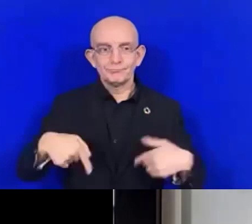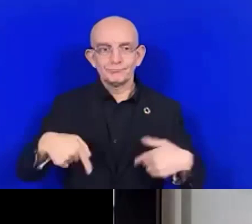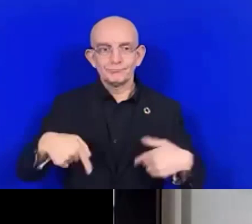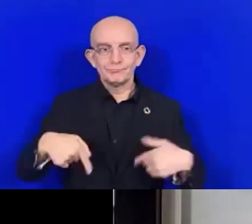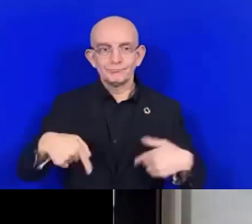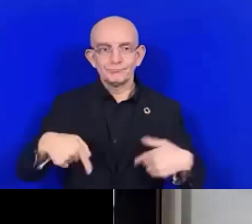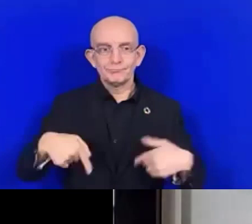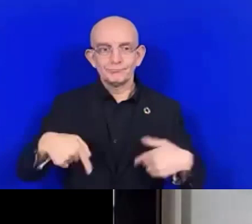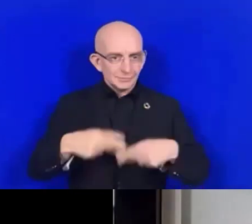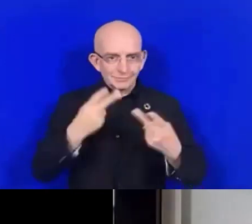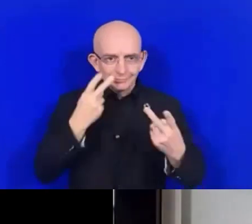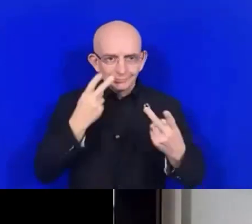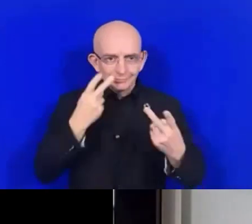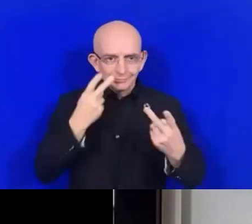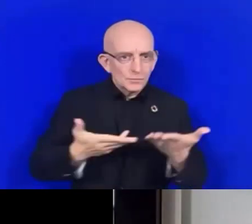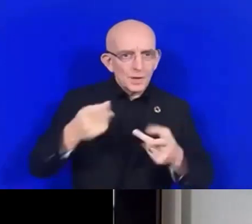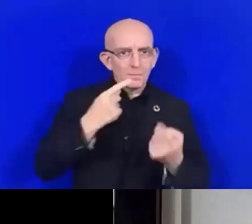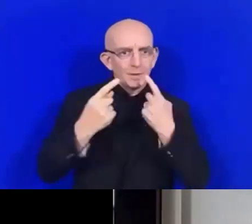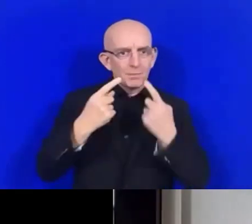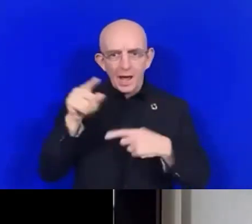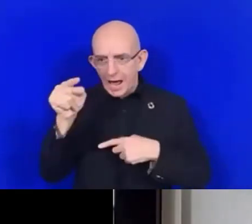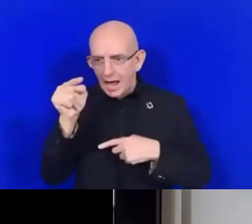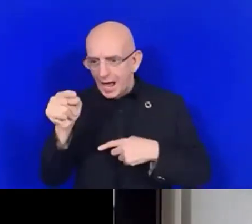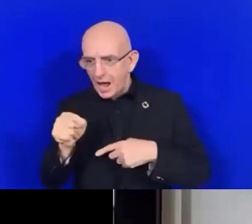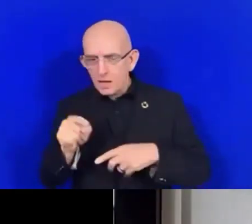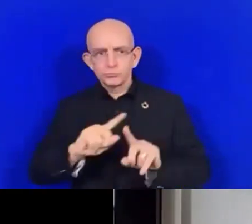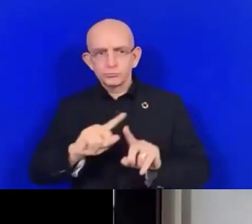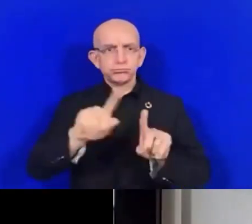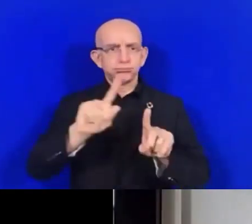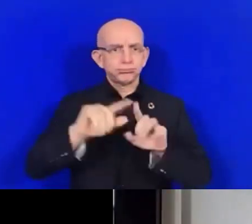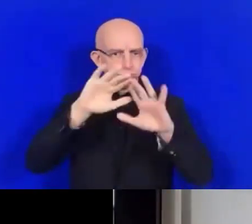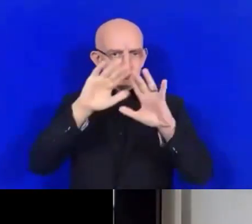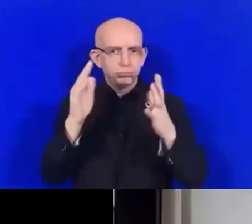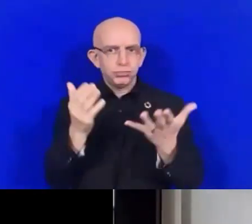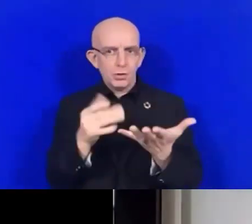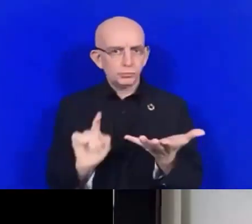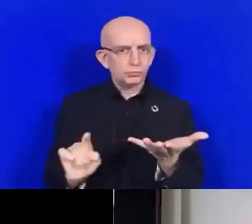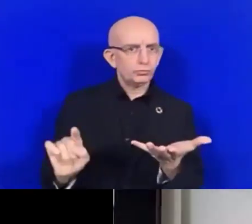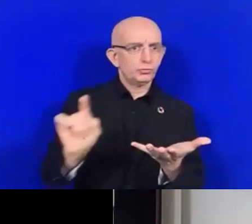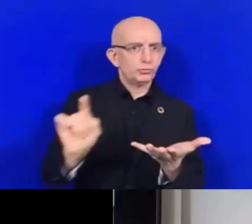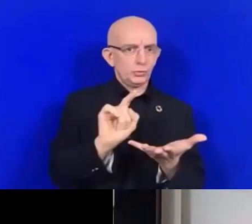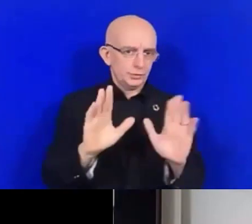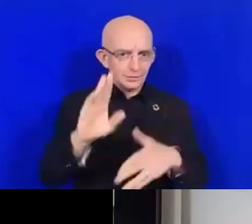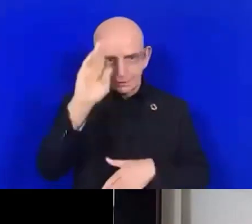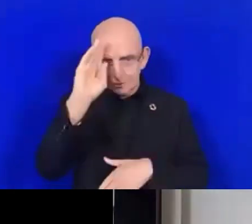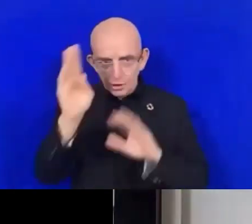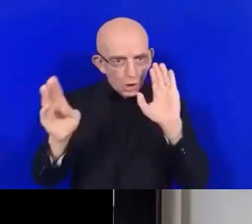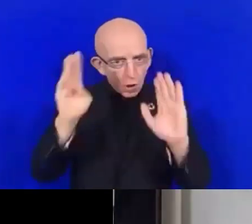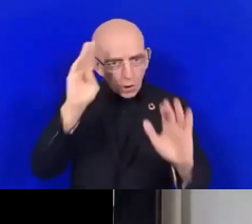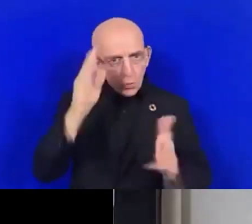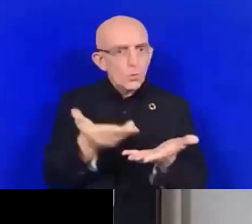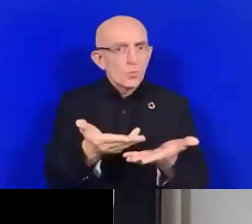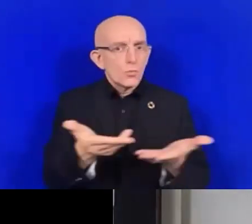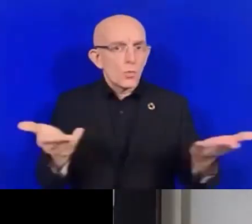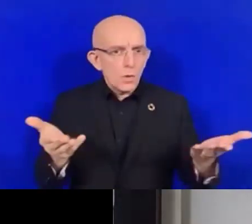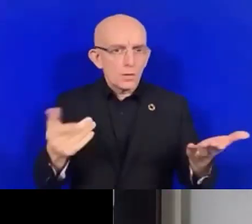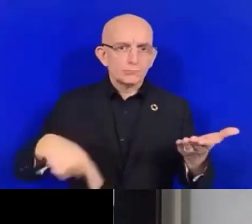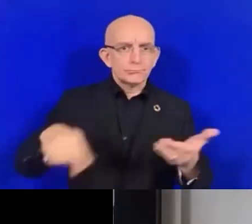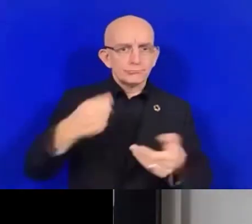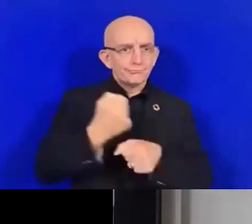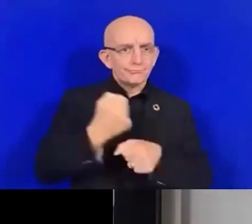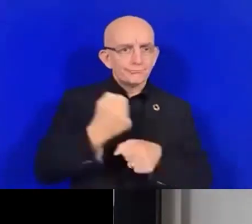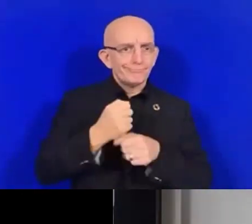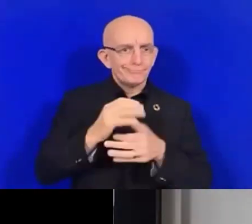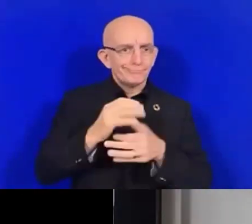'UNDRR d'avoir lancé un tel outil d'une importance capitale qui, à mon sens, nous